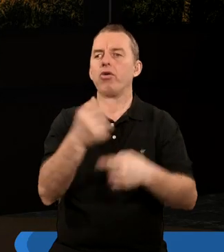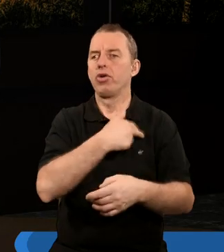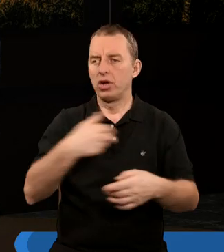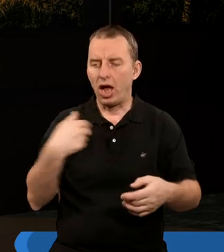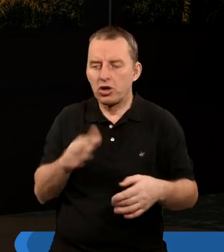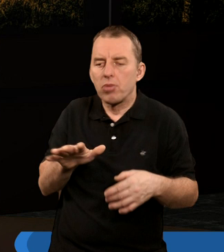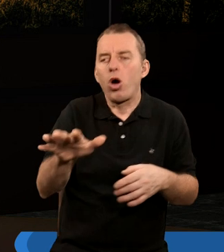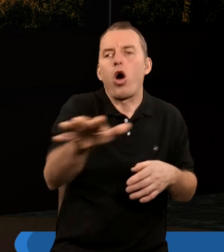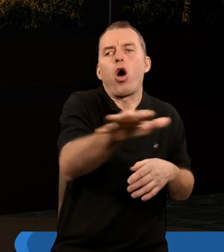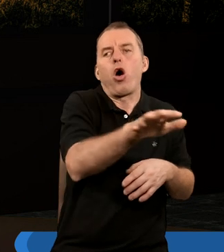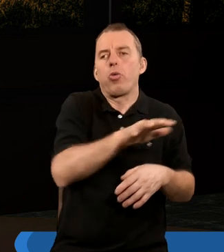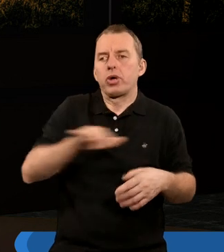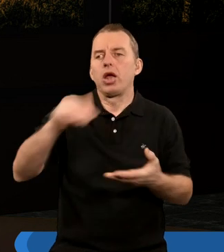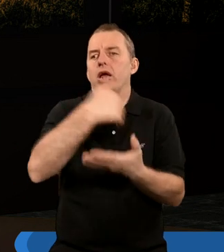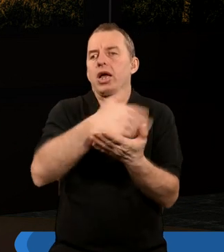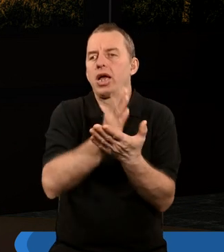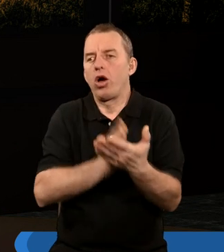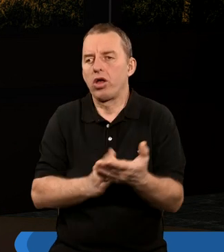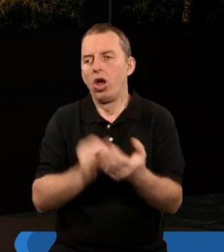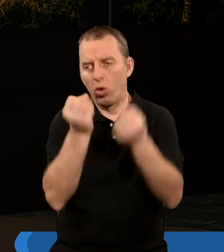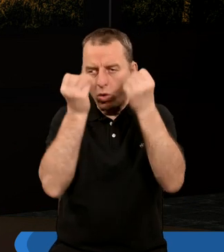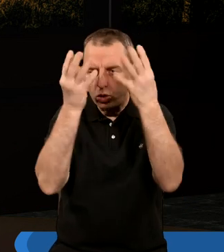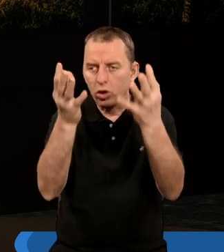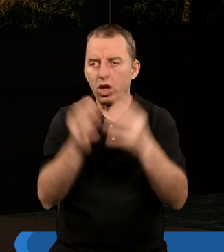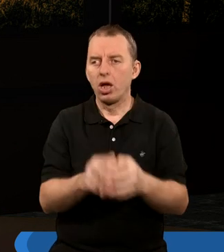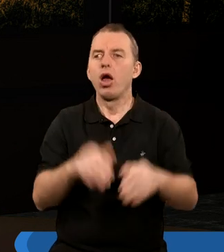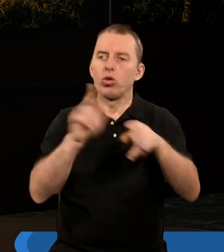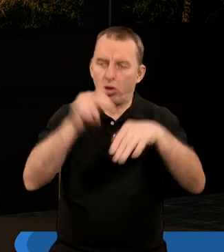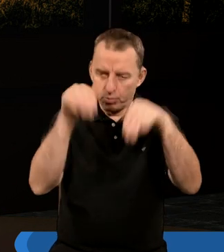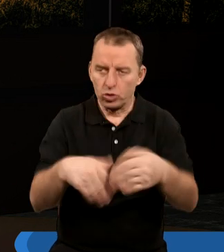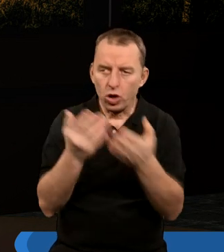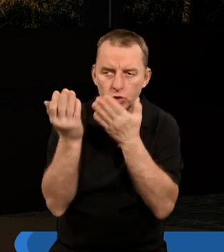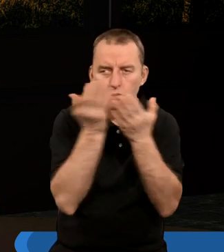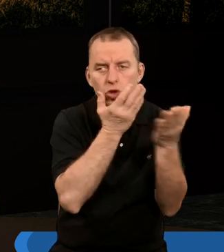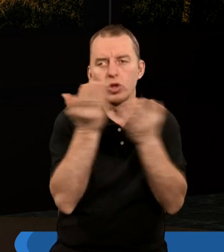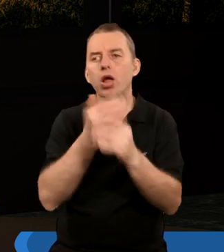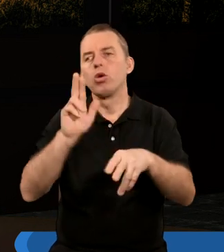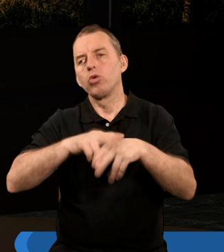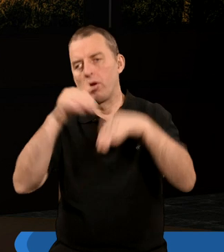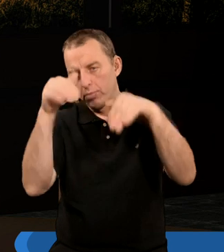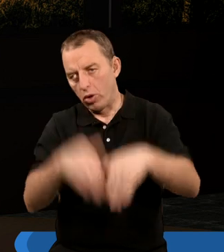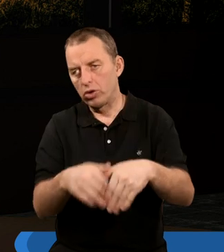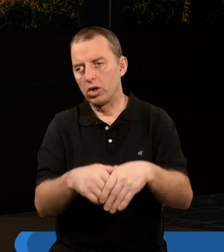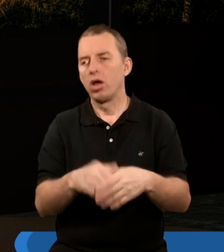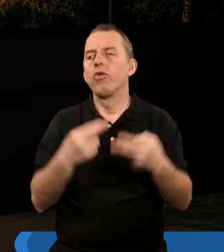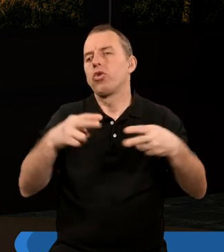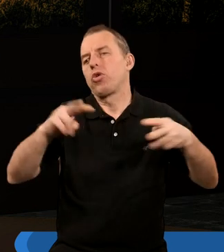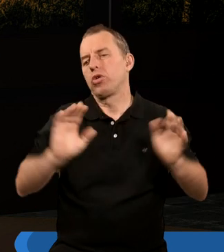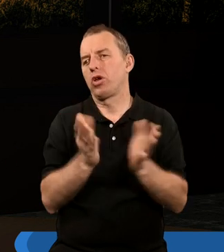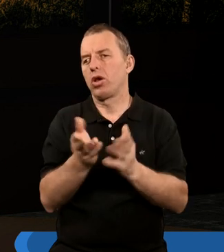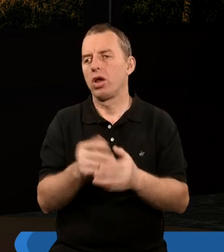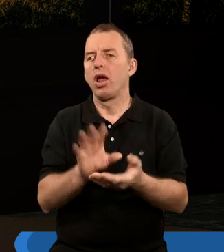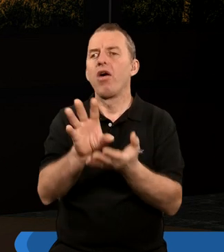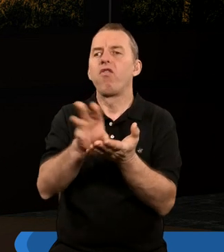naszych obszarach geograficznych i kulturowych, którą można czytać, którą można mieć w różnego